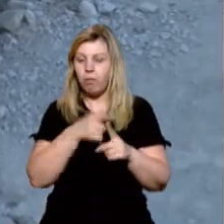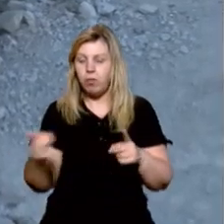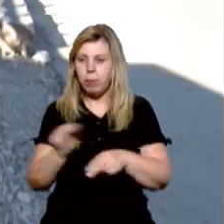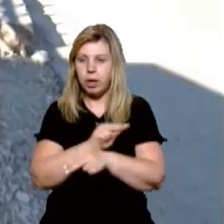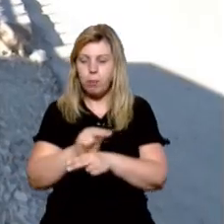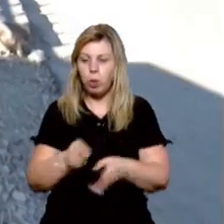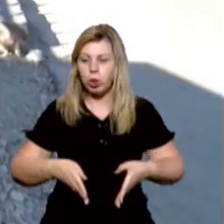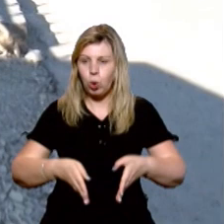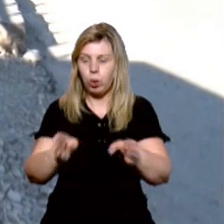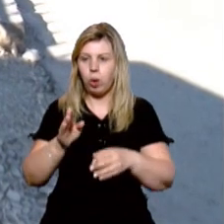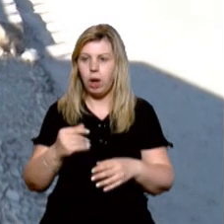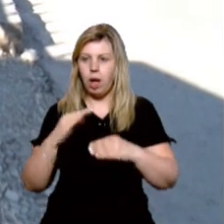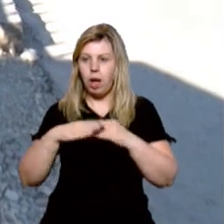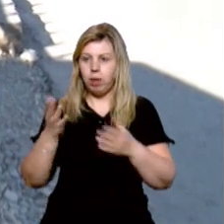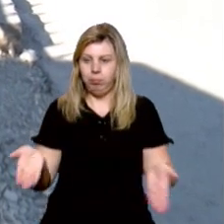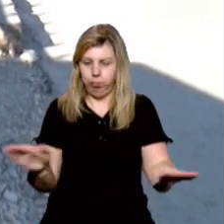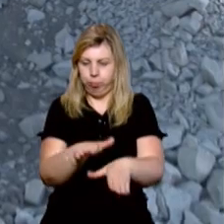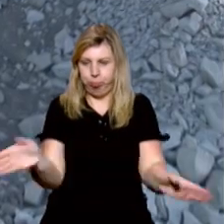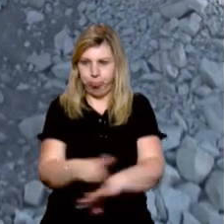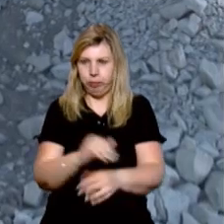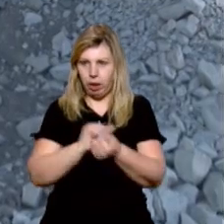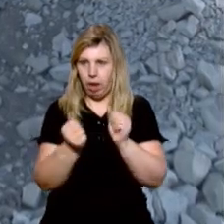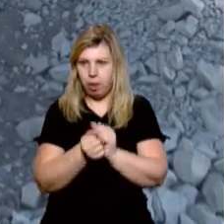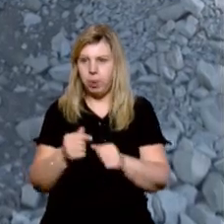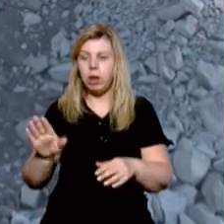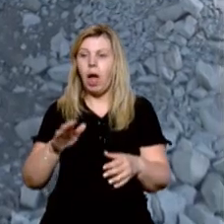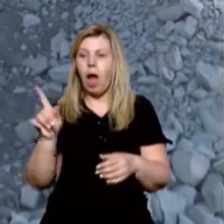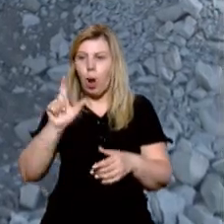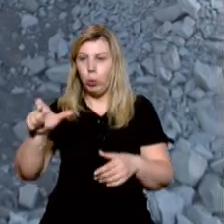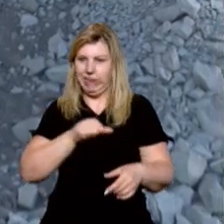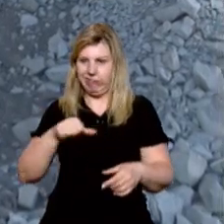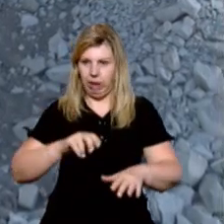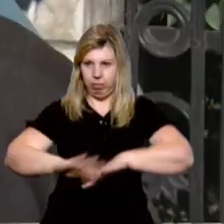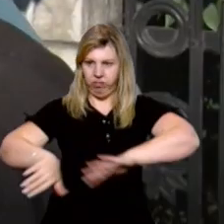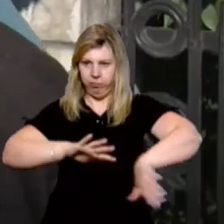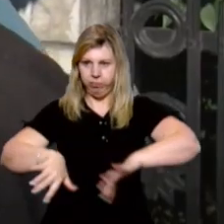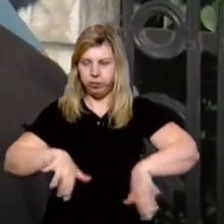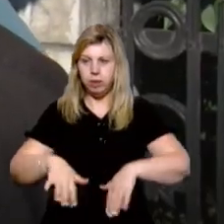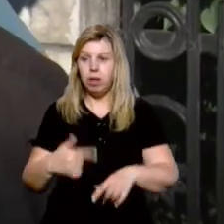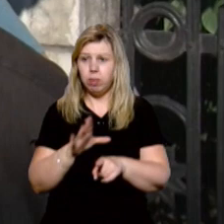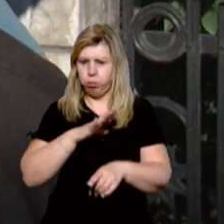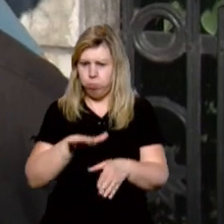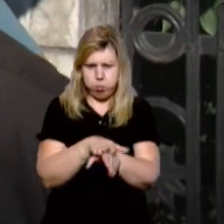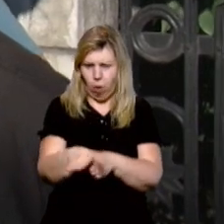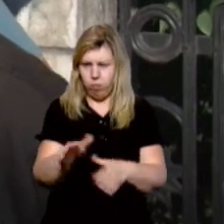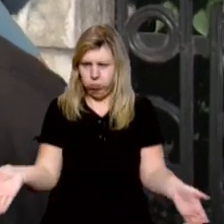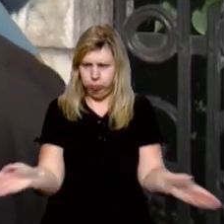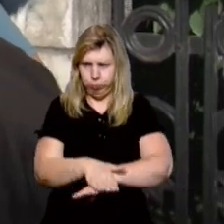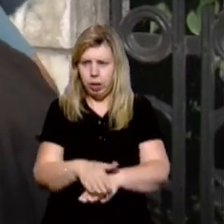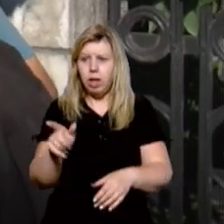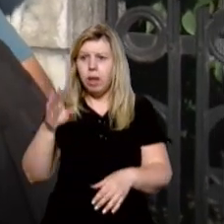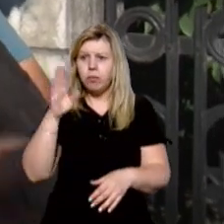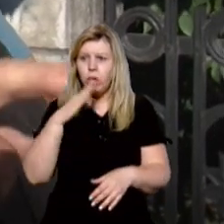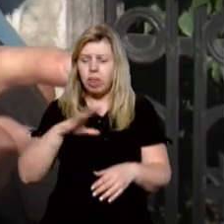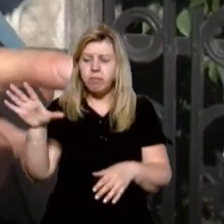час ремонту тротуарів покришки засипали камінням. Місцеві розчистили їх самотужки. Труба забита. І вся